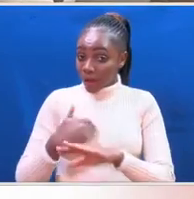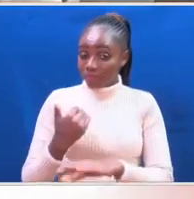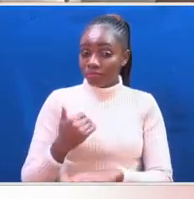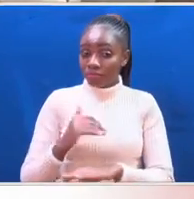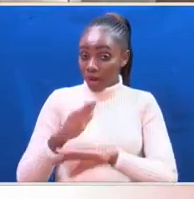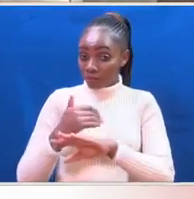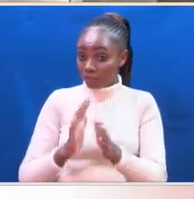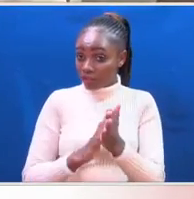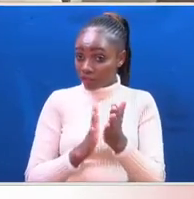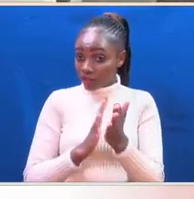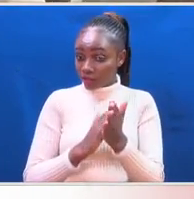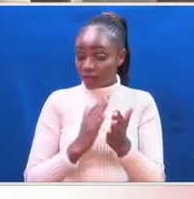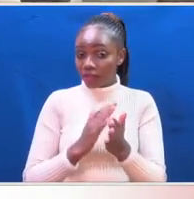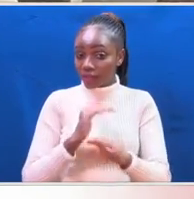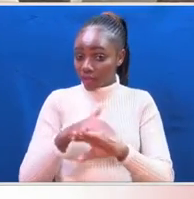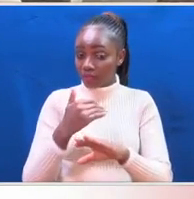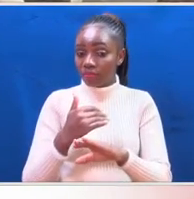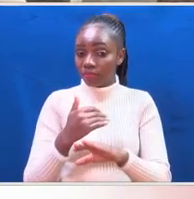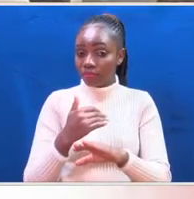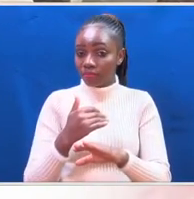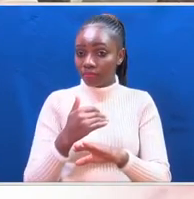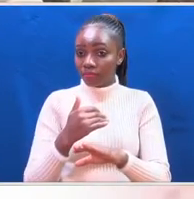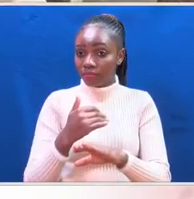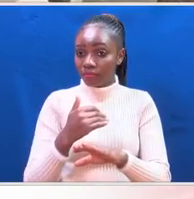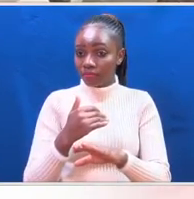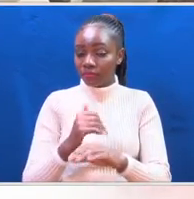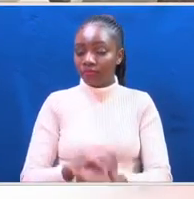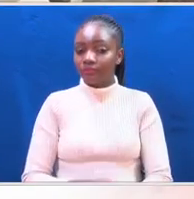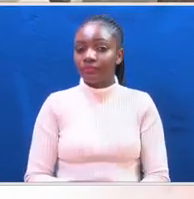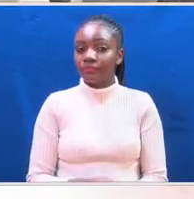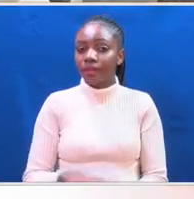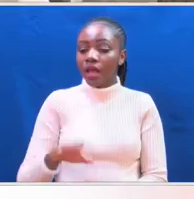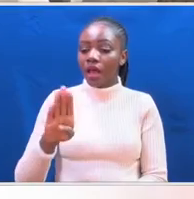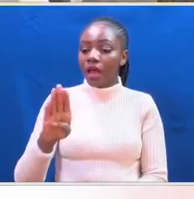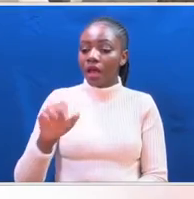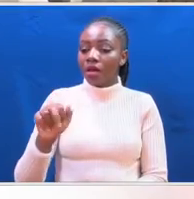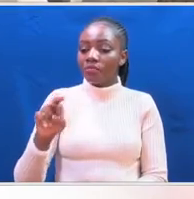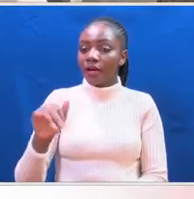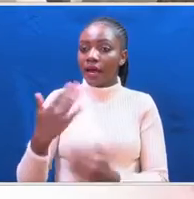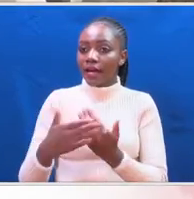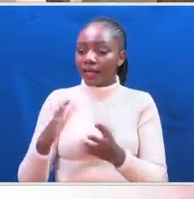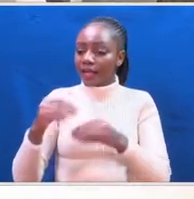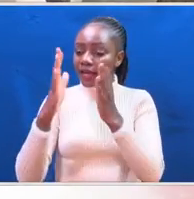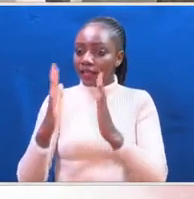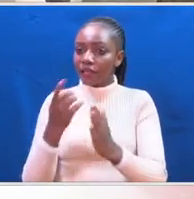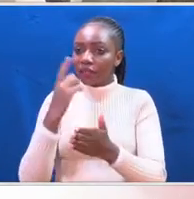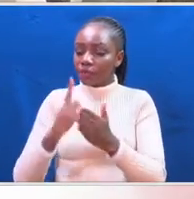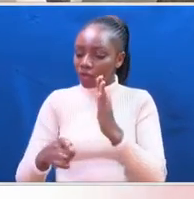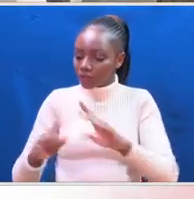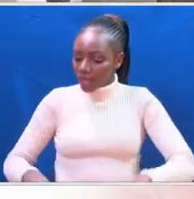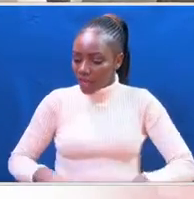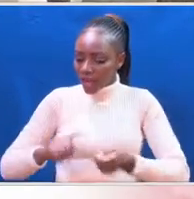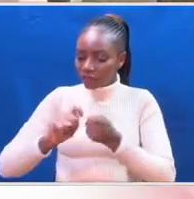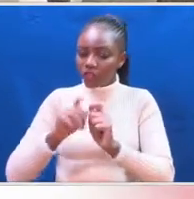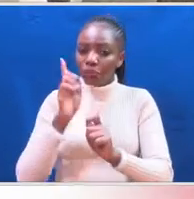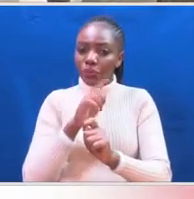Baraka. Come, come, come. Baraka. Come on. Baraka's caregiver sees his life changed a big deal, but